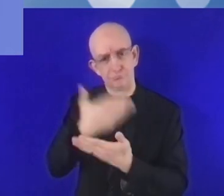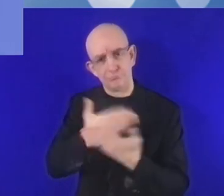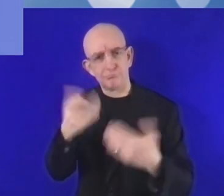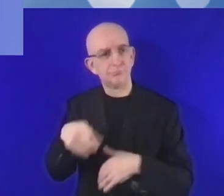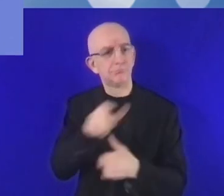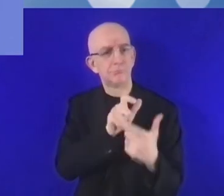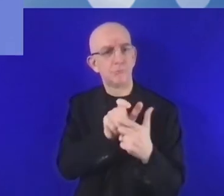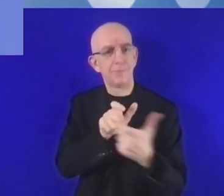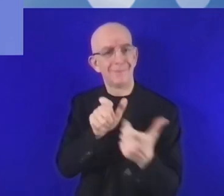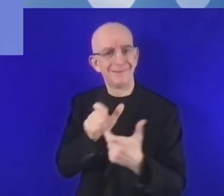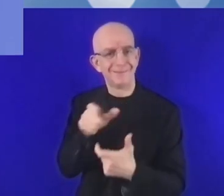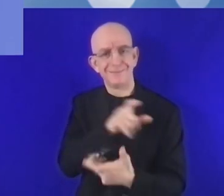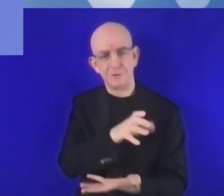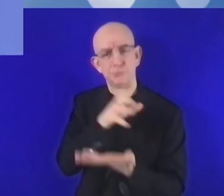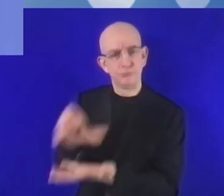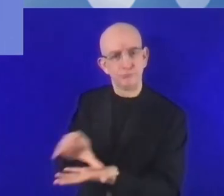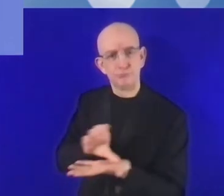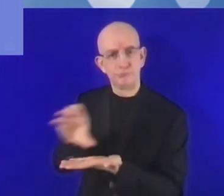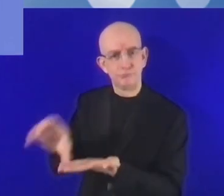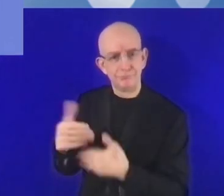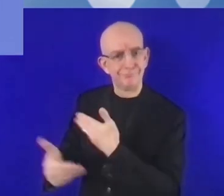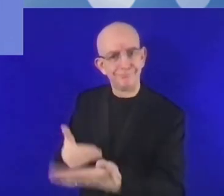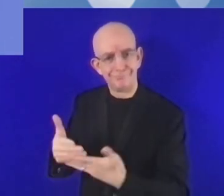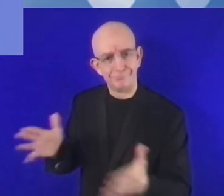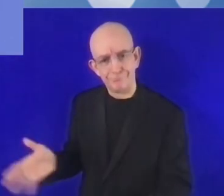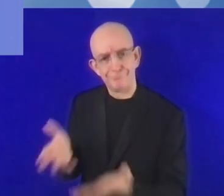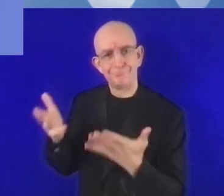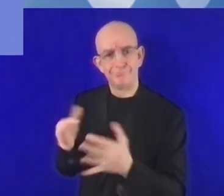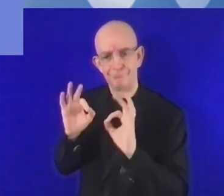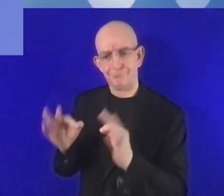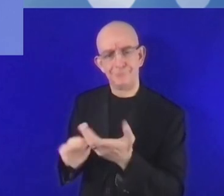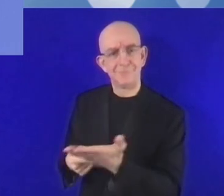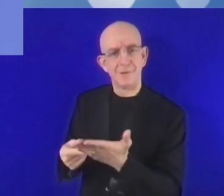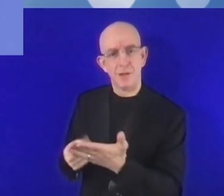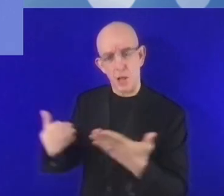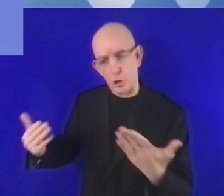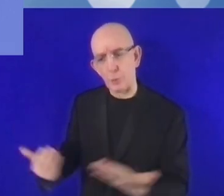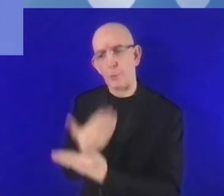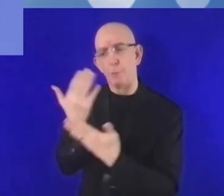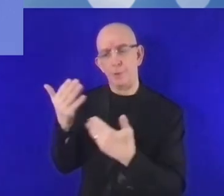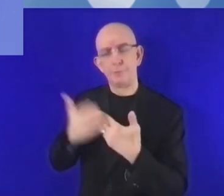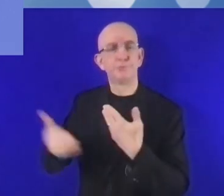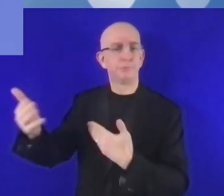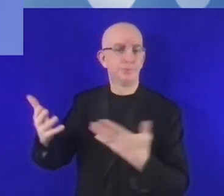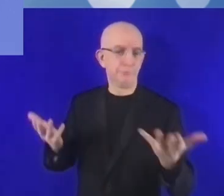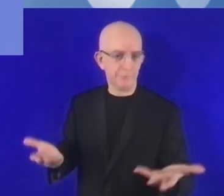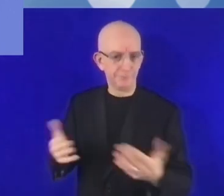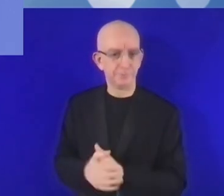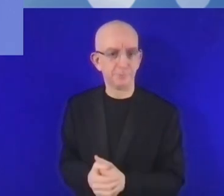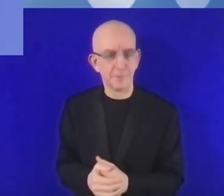لكبرى الشركات والقابضات المالية ولكن أيضاً للرواد العمال